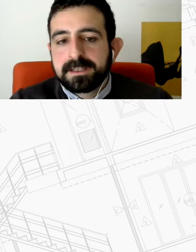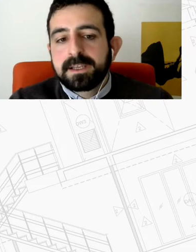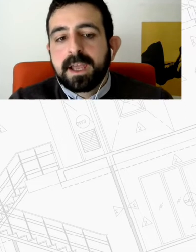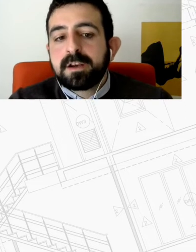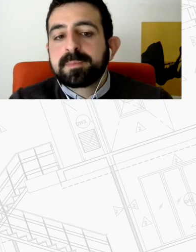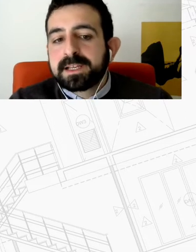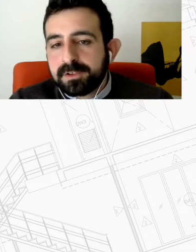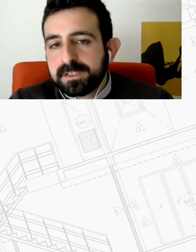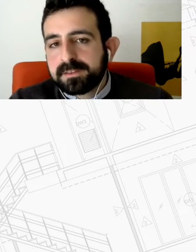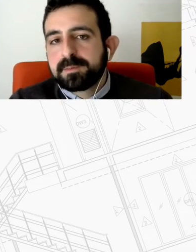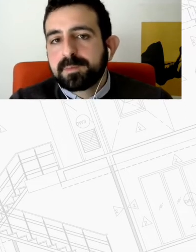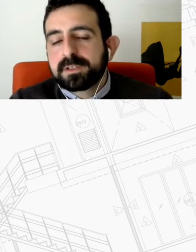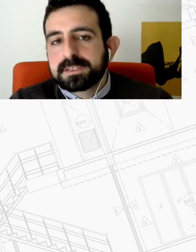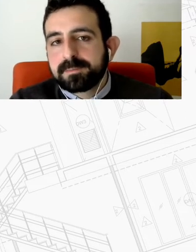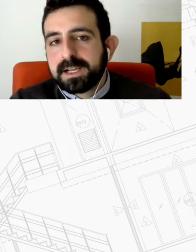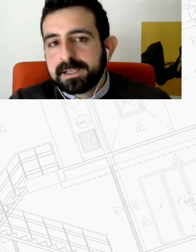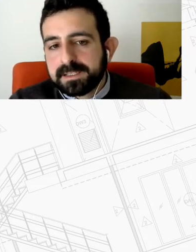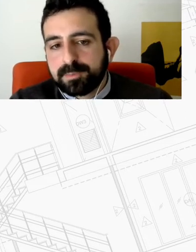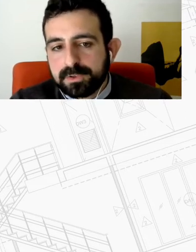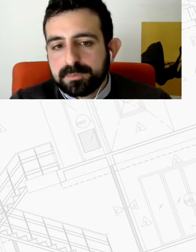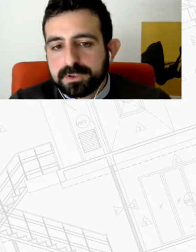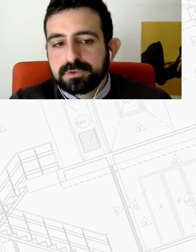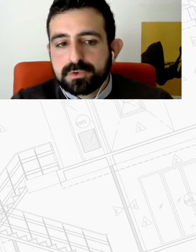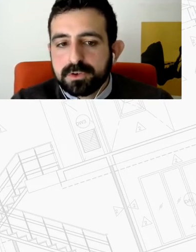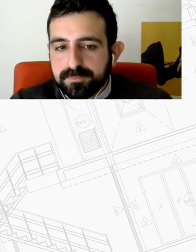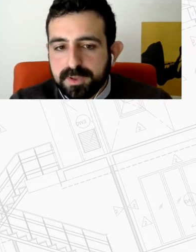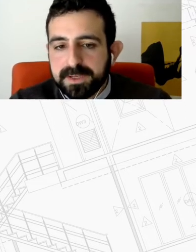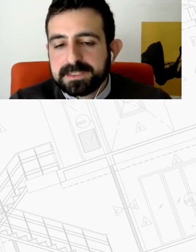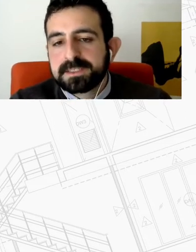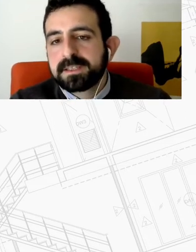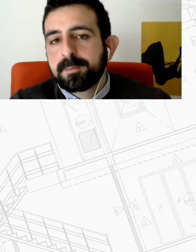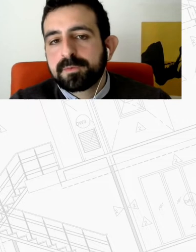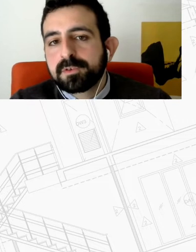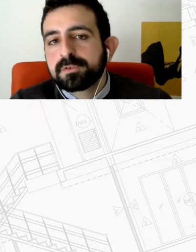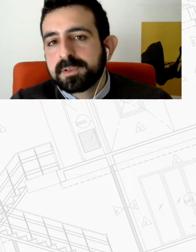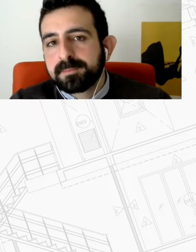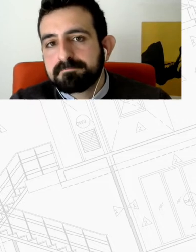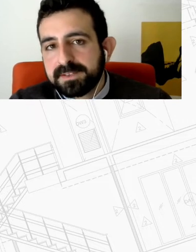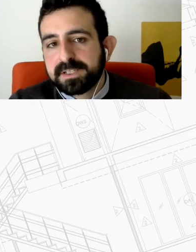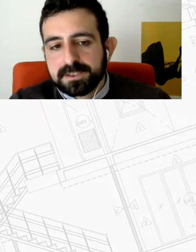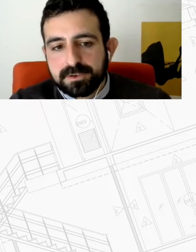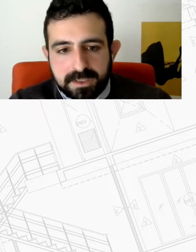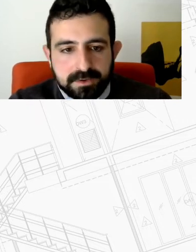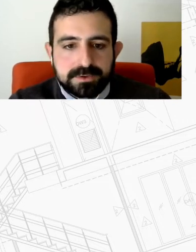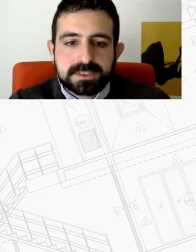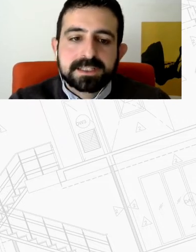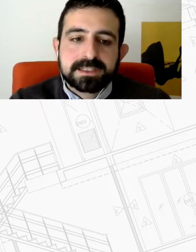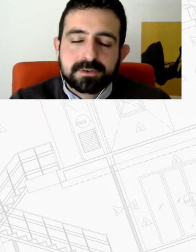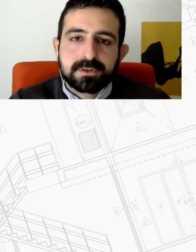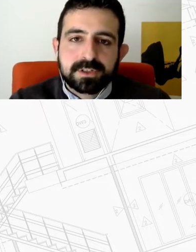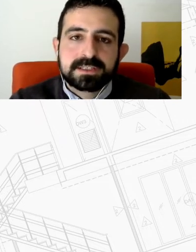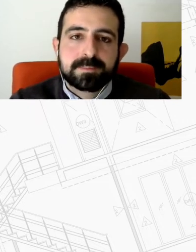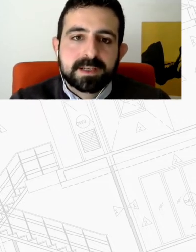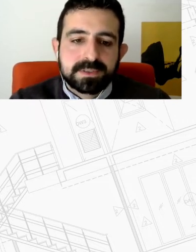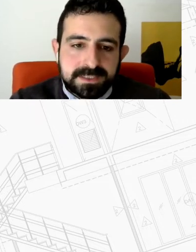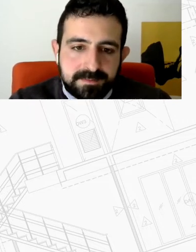δράση ενώ μικρότεροι δήμοι σε μεγαλύτερες πόλεις όπως είναι το Ζουγκλό στη Βουδαπέστη συνδιαμορφώνουμε μη κυβερνητικές οργανώσεις εταιρείες,